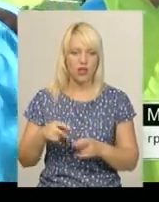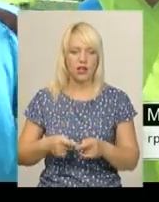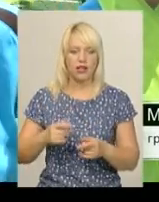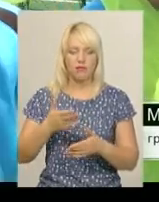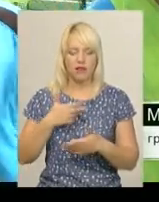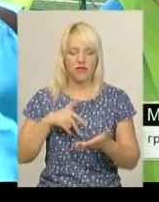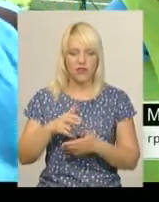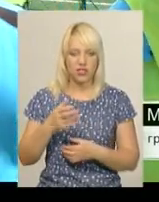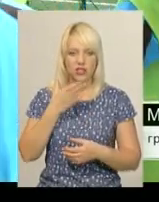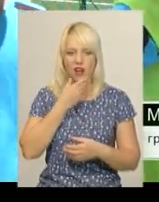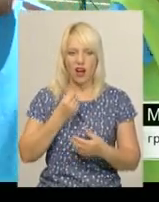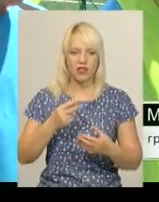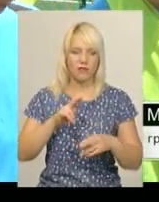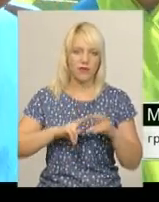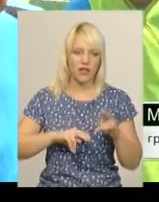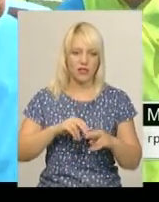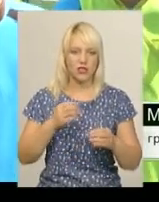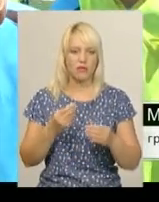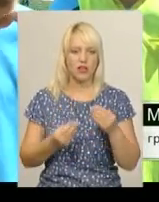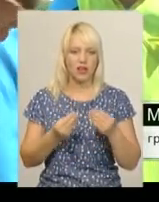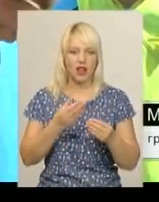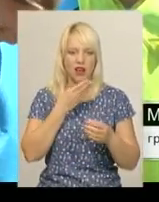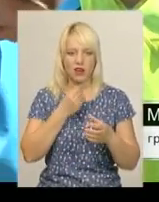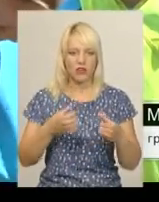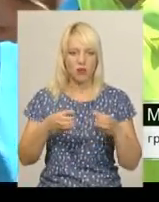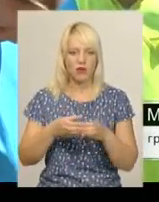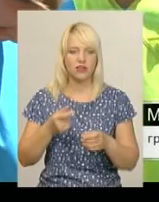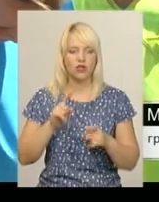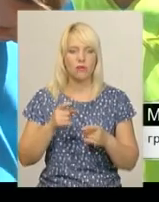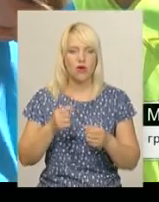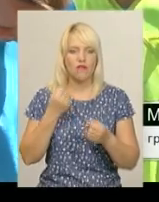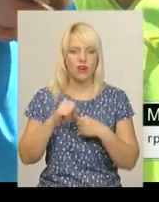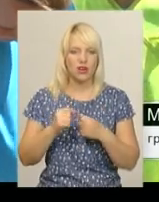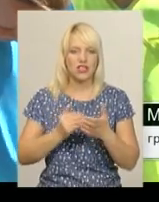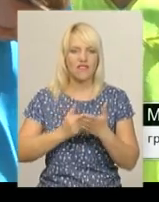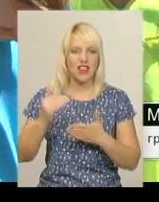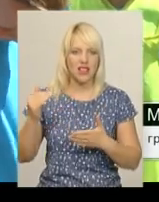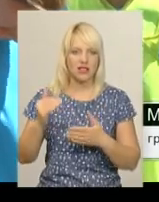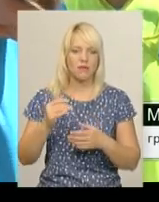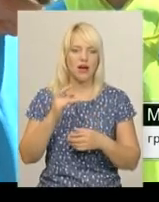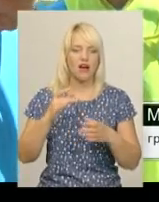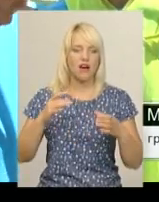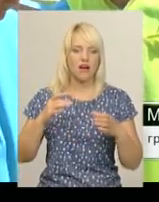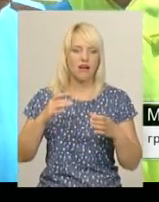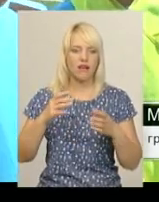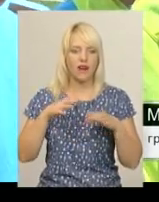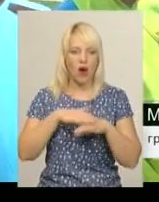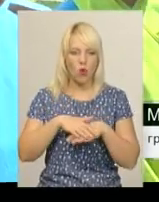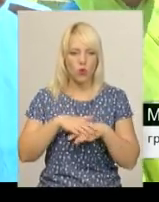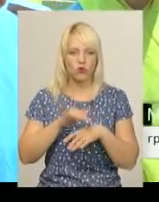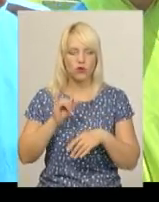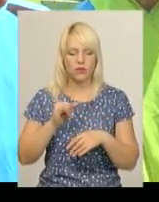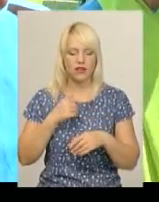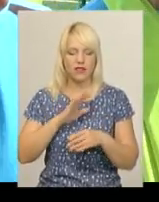і грали дуже добре у команді. Тому ми виграли з великим рахунком. І не давалося забивати голи, тобто ми